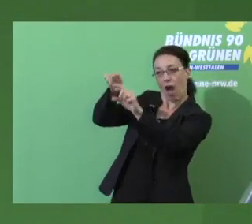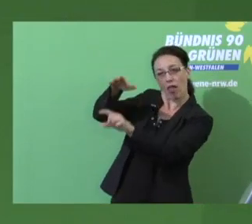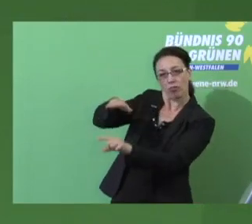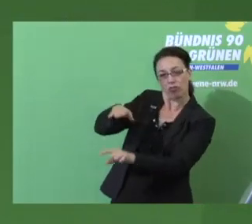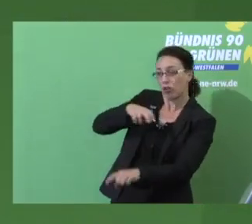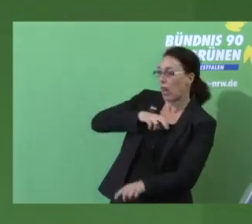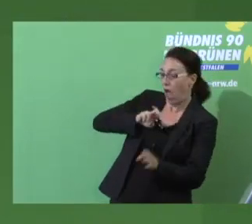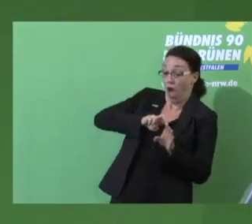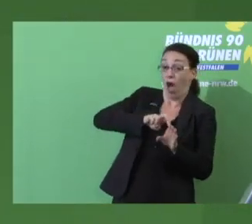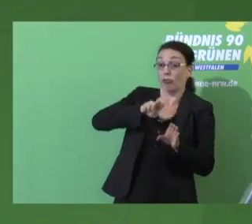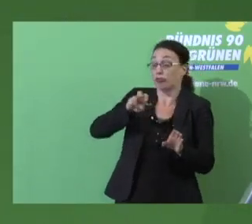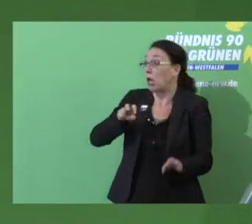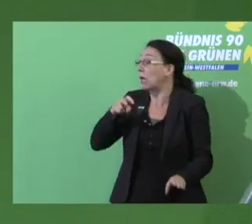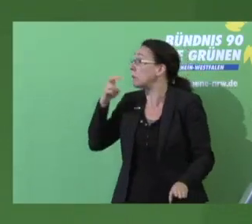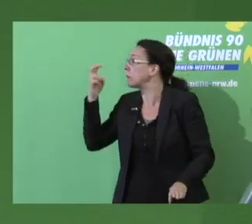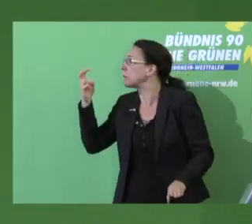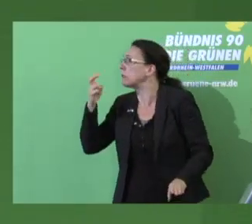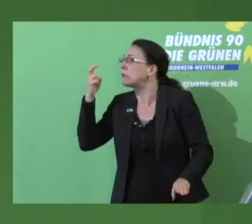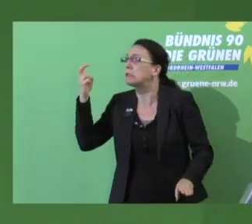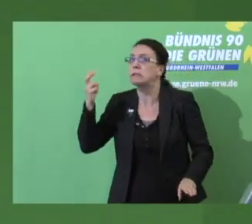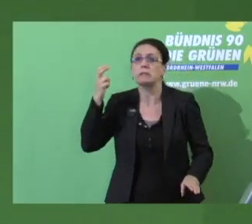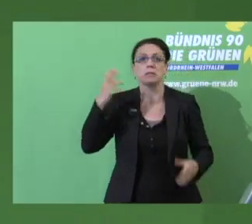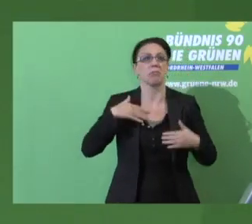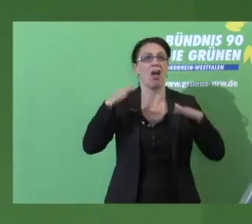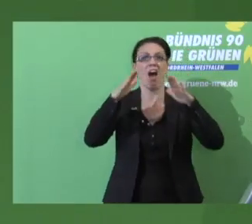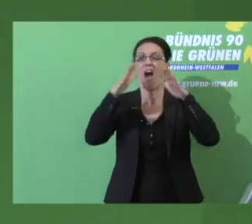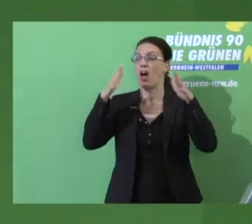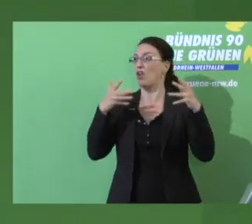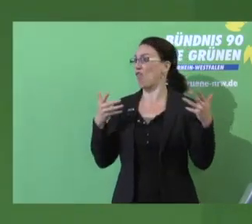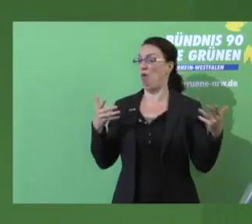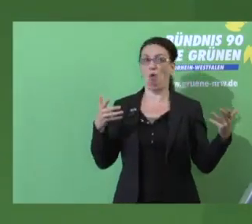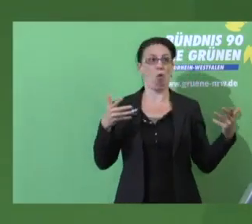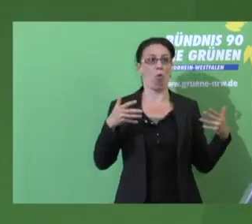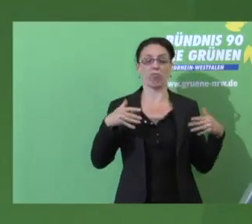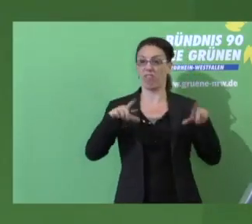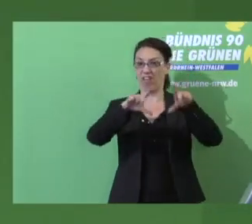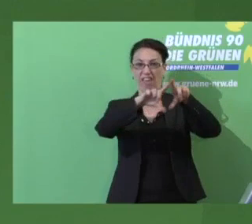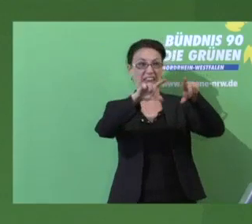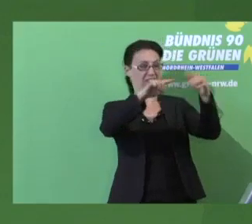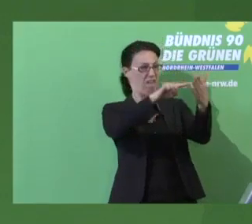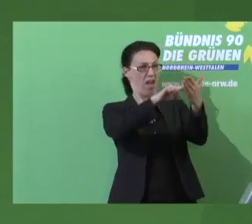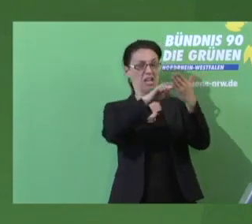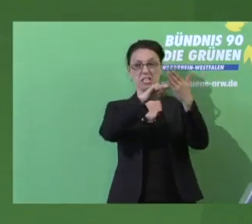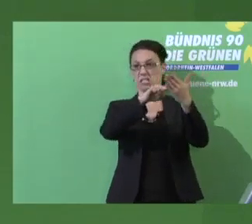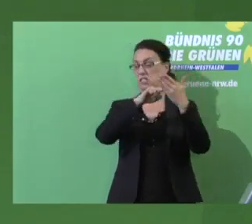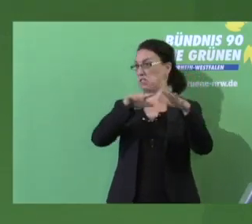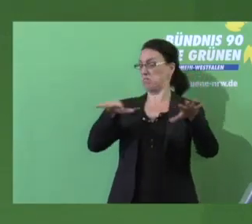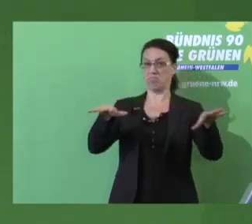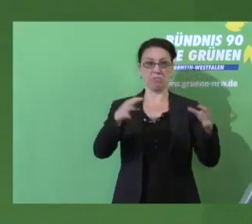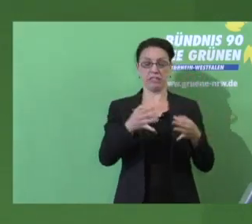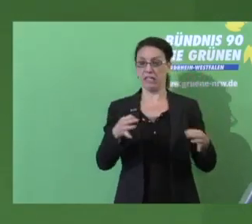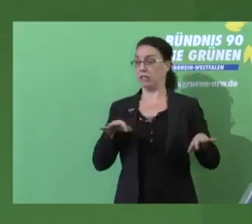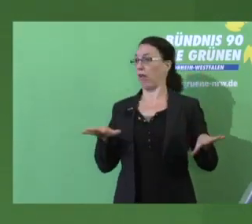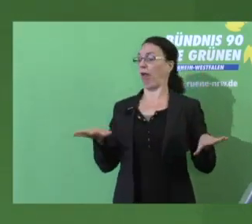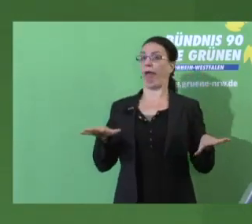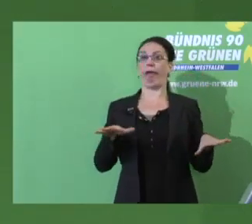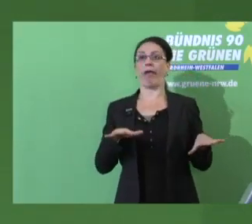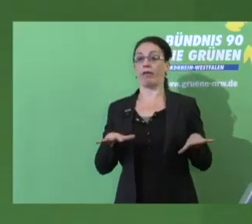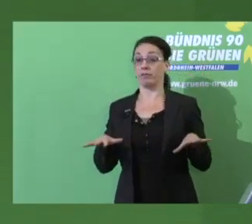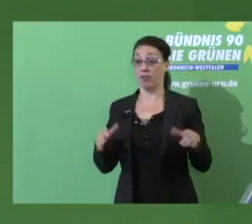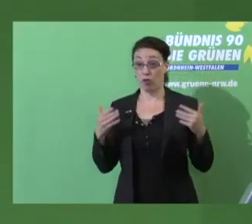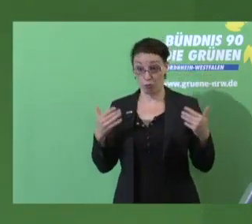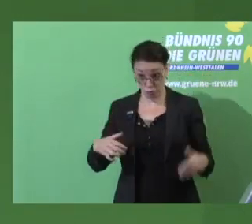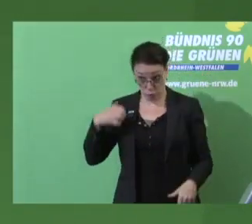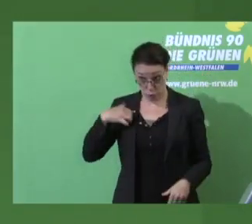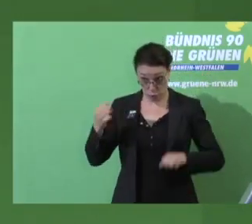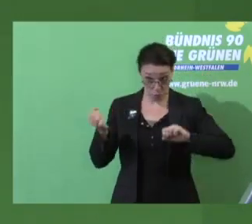Tagungshalle sein. Kein Wegweiser, keine Hilfestellung. Hoffentlich ist das kein schlechtes Zeichen für grüne Mobilität. Denn grün ist eigentlich die Farbe